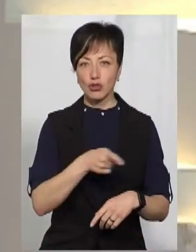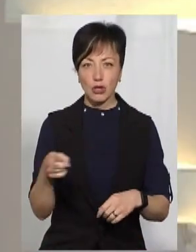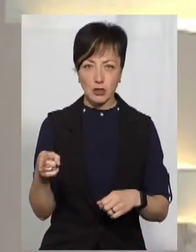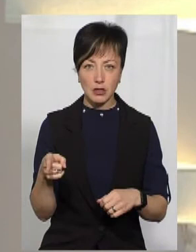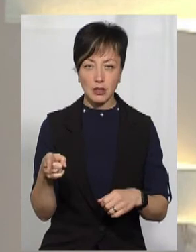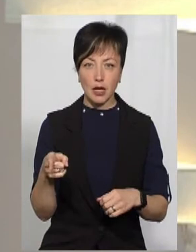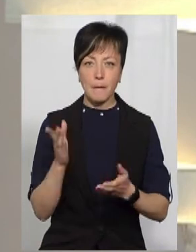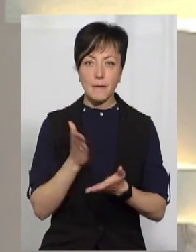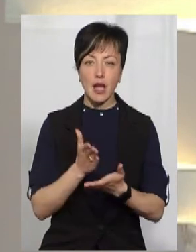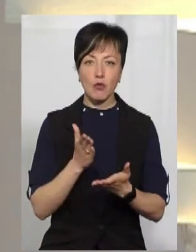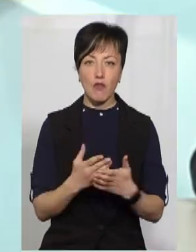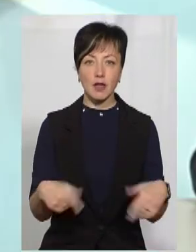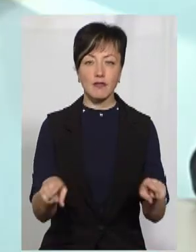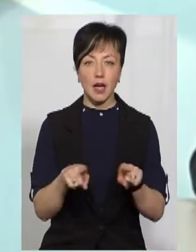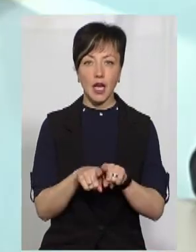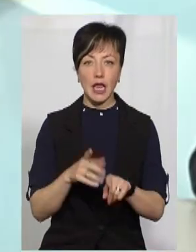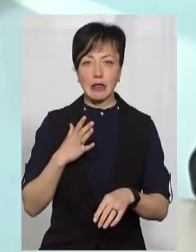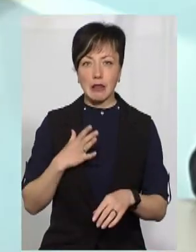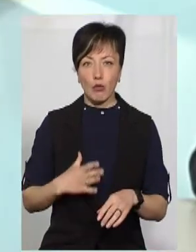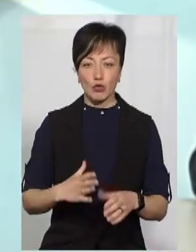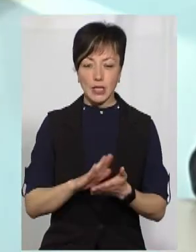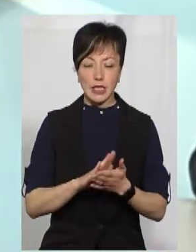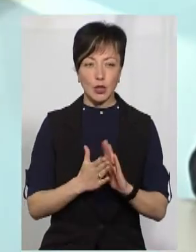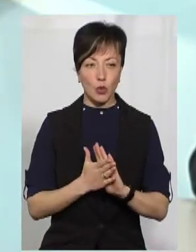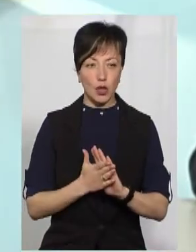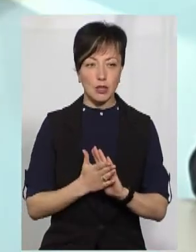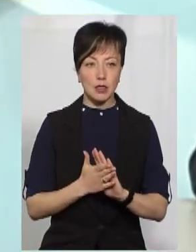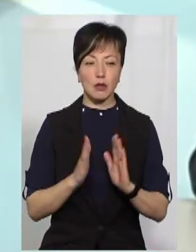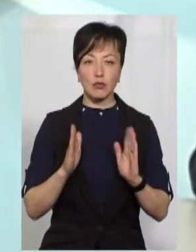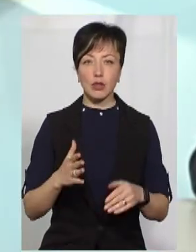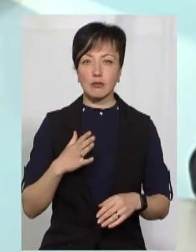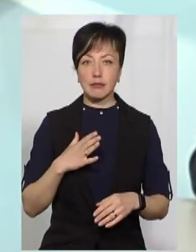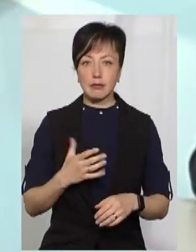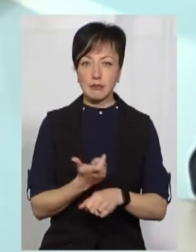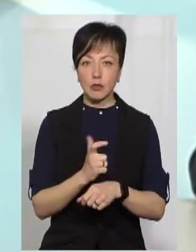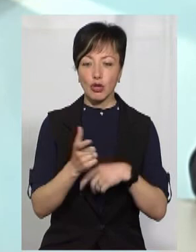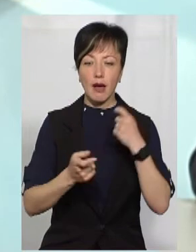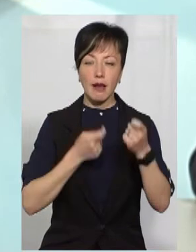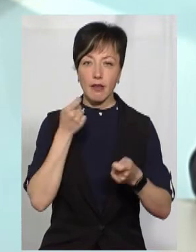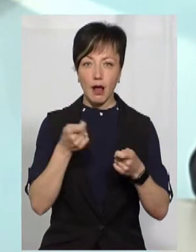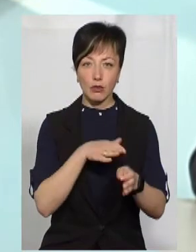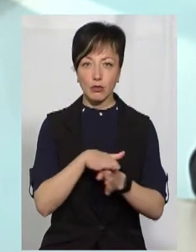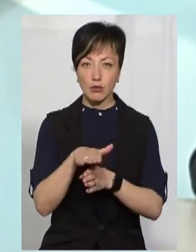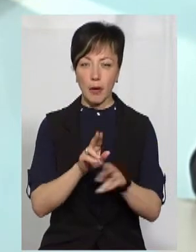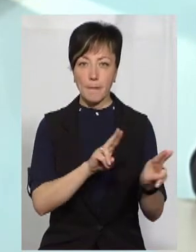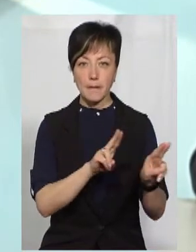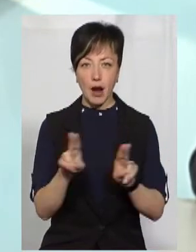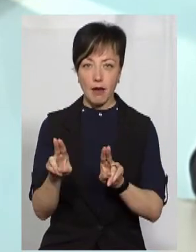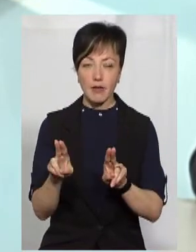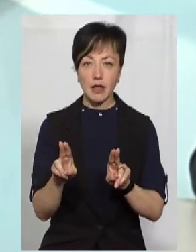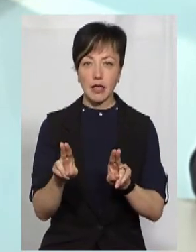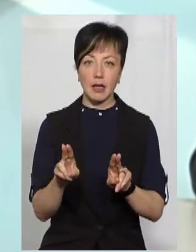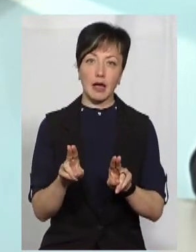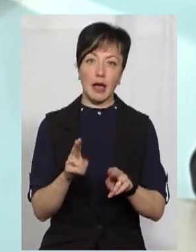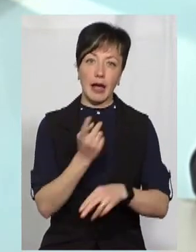перебувати в таких напруженій ситуації і будемо змушені більш ретельно дотримуватися тих правил, особливо